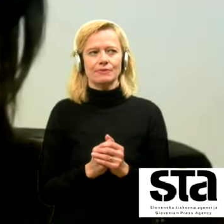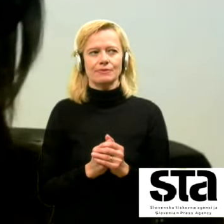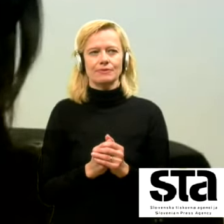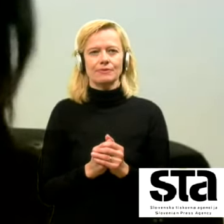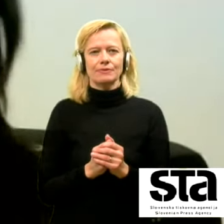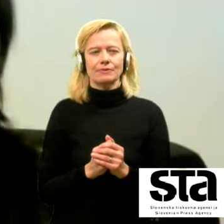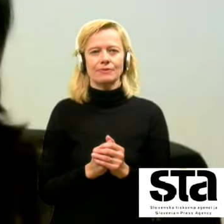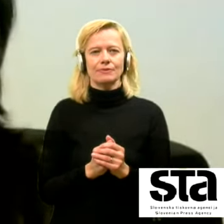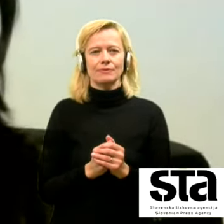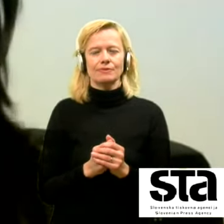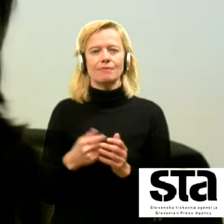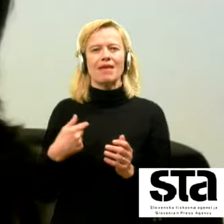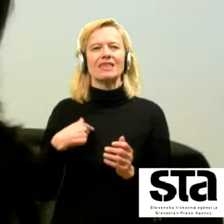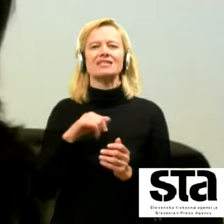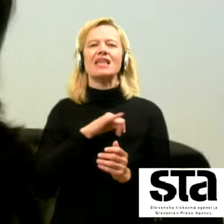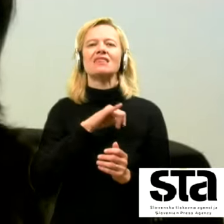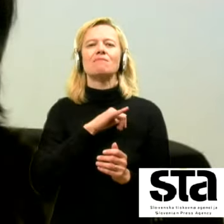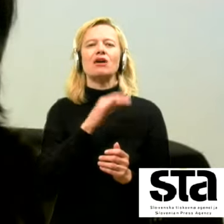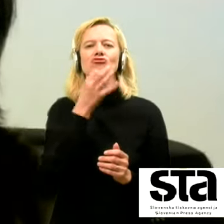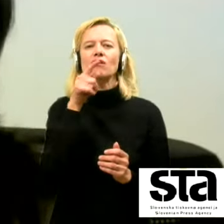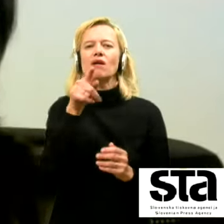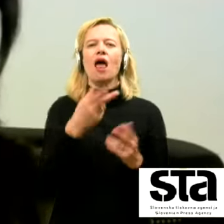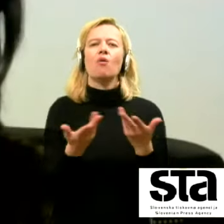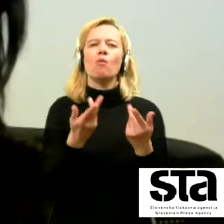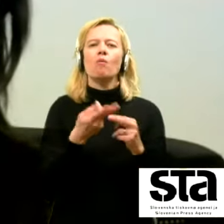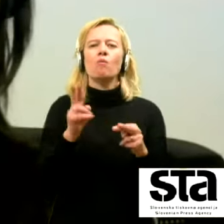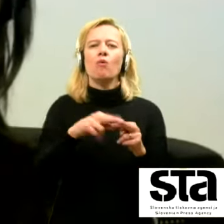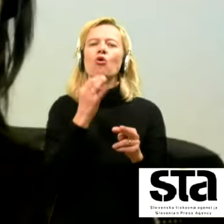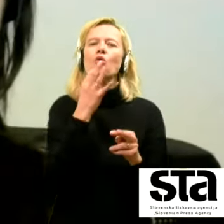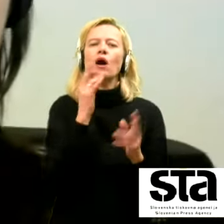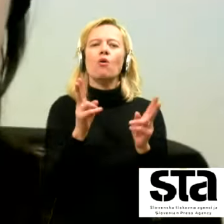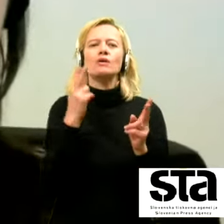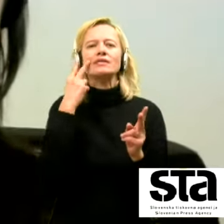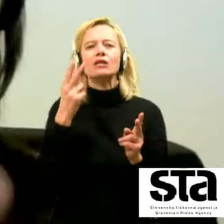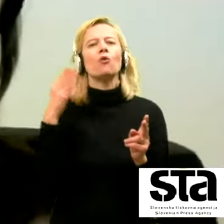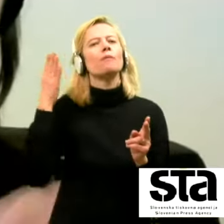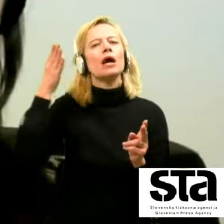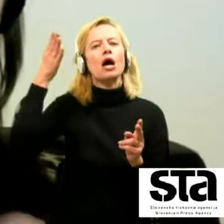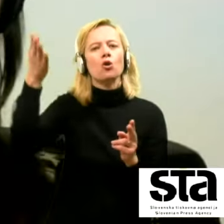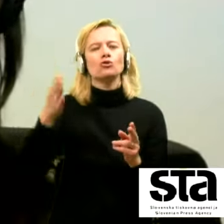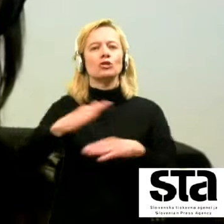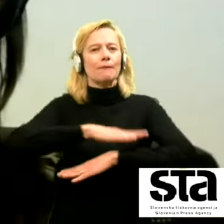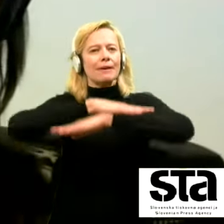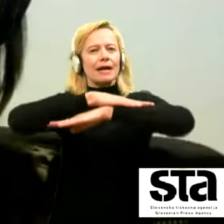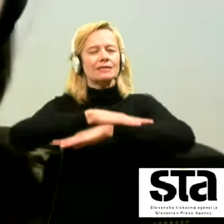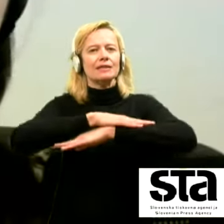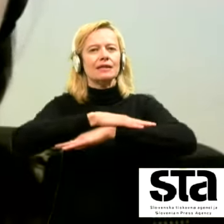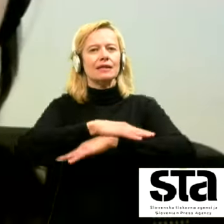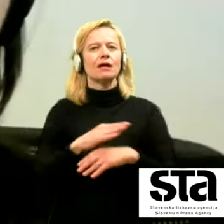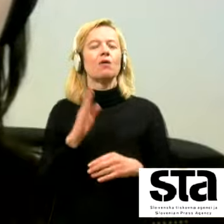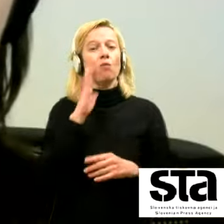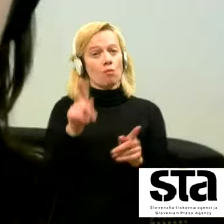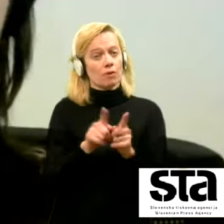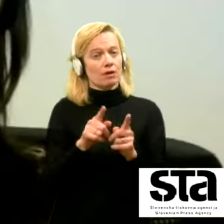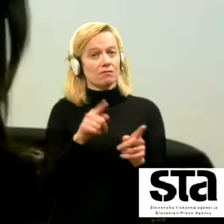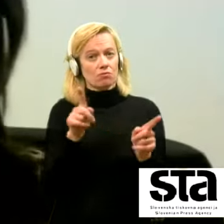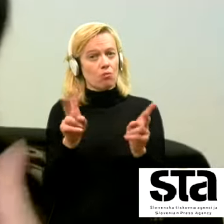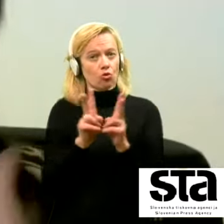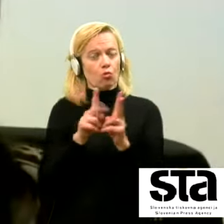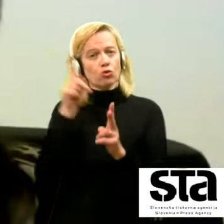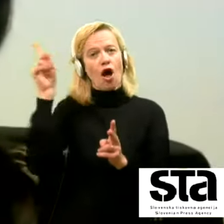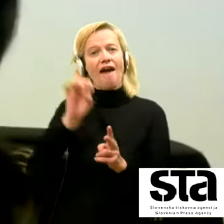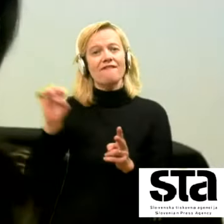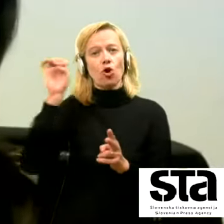Mene zanimam, če ste lahko malo bolj konkretni, kako bodo izgledali prihajajoči prazniki, ki bomo mi tudi sledili, tako kot nekatere države Evropske